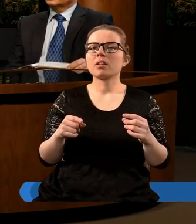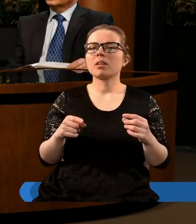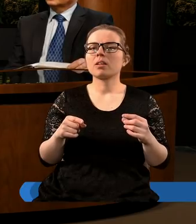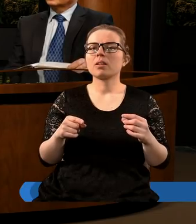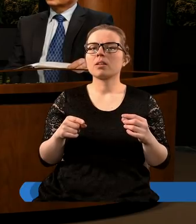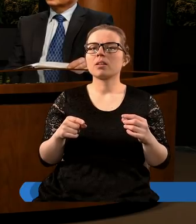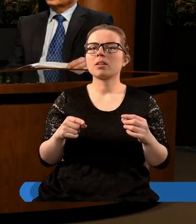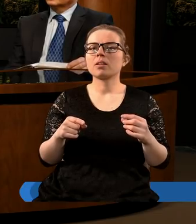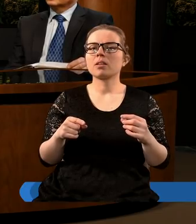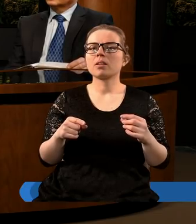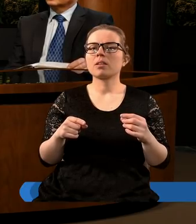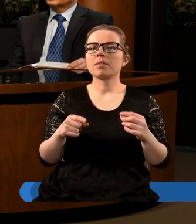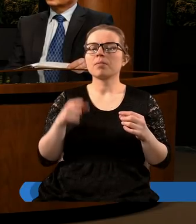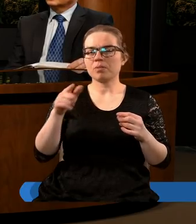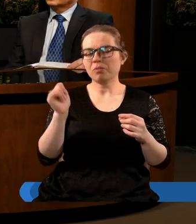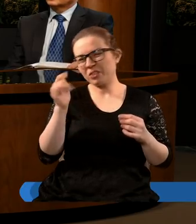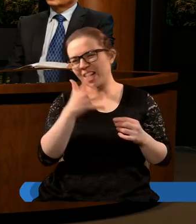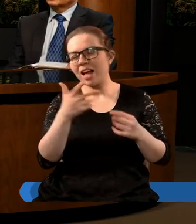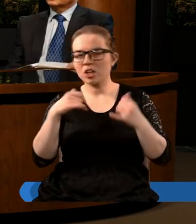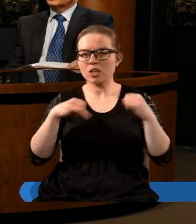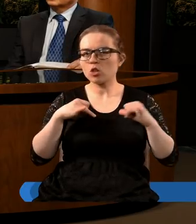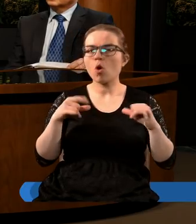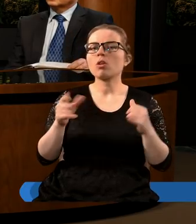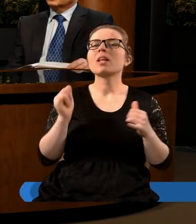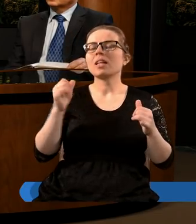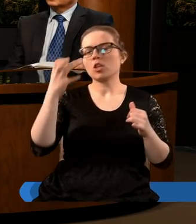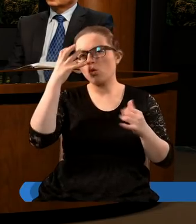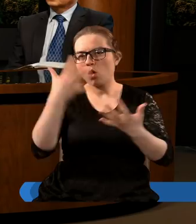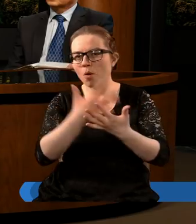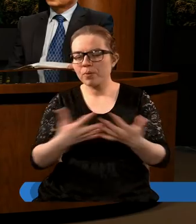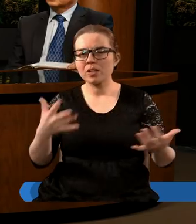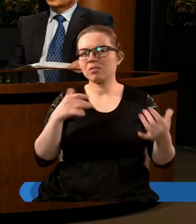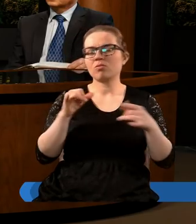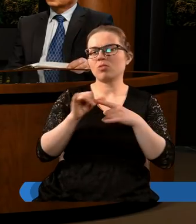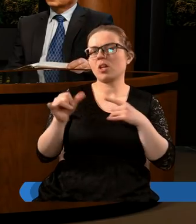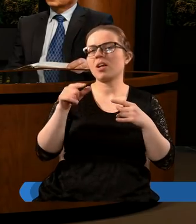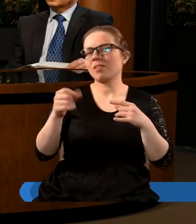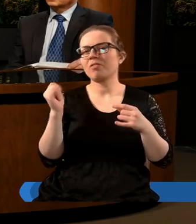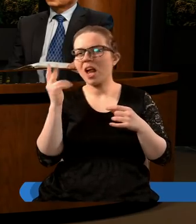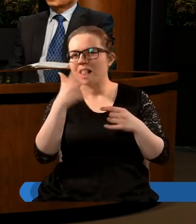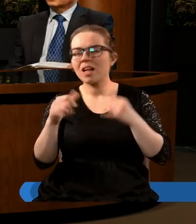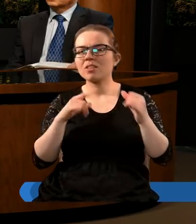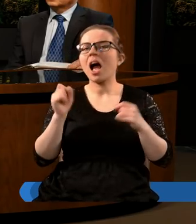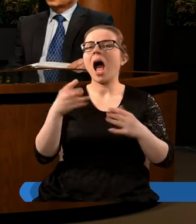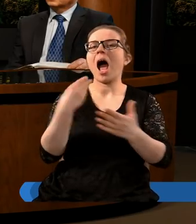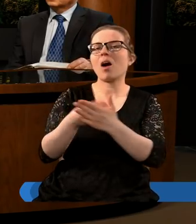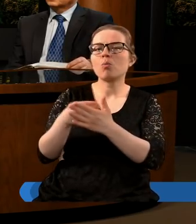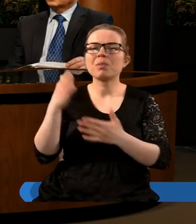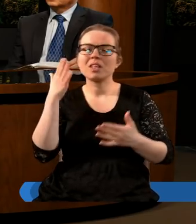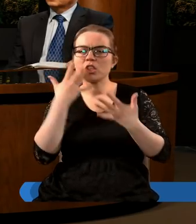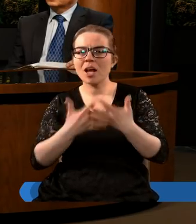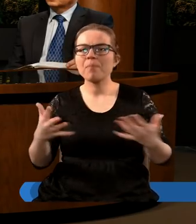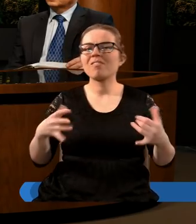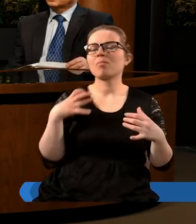imion tej niewiasty przetecznej, i królowie ziemi uprawiali z nim przeteczeństwo, a kupcy ziemi